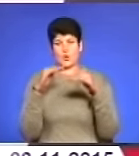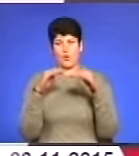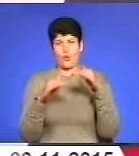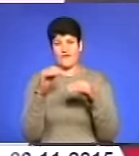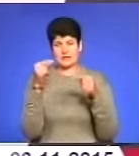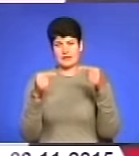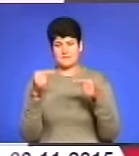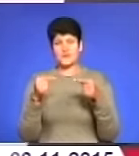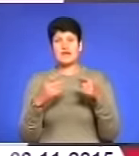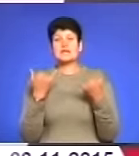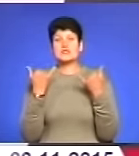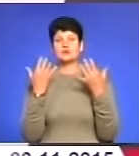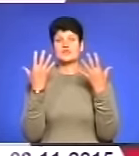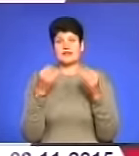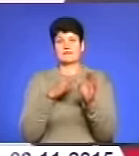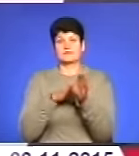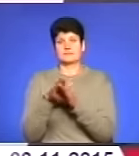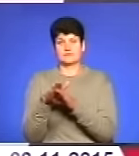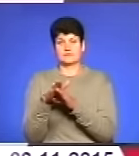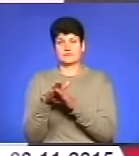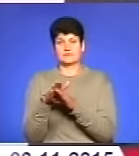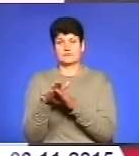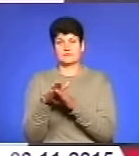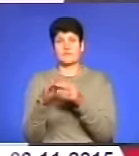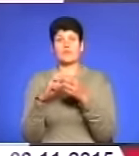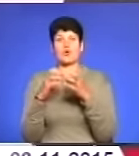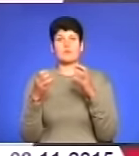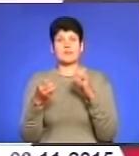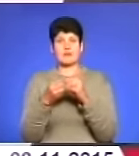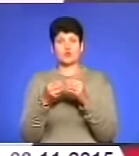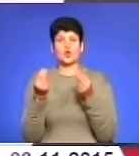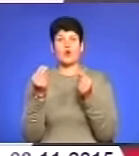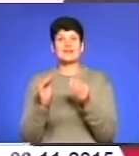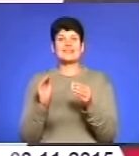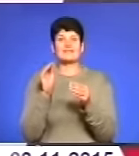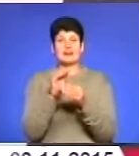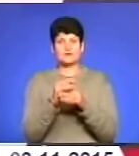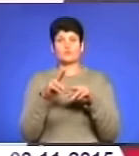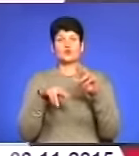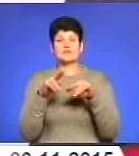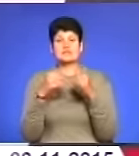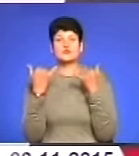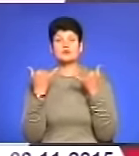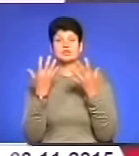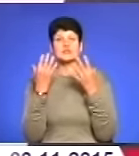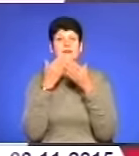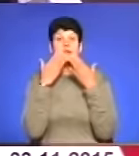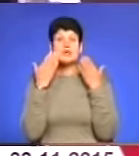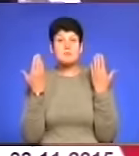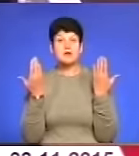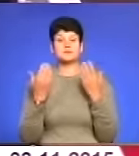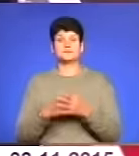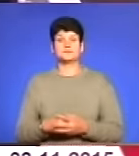сьогоднішній день реалізована. Тобто застережень до інвестора, до самого будівництва станом на сьогоднішній день немає.